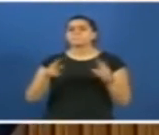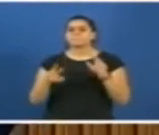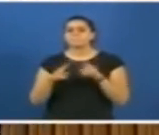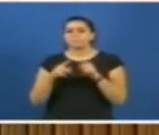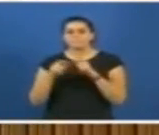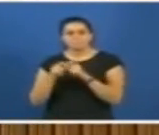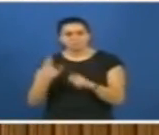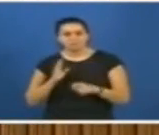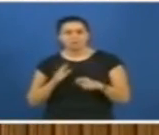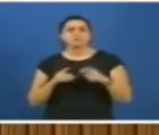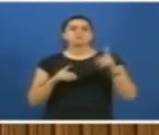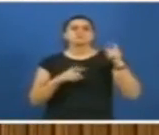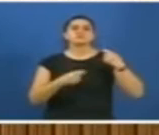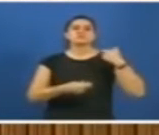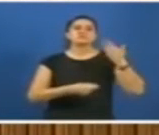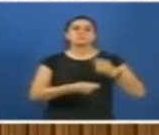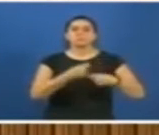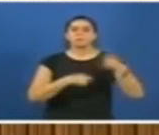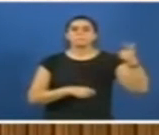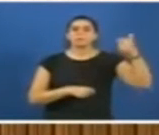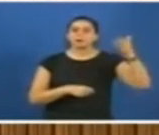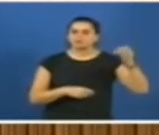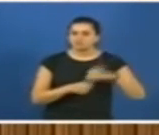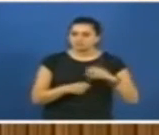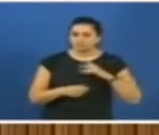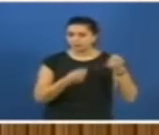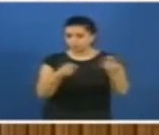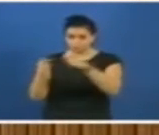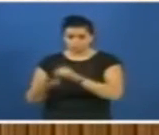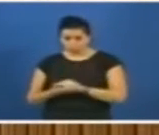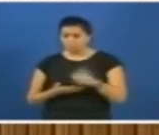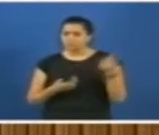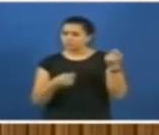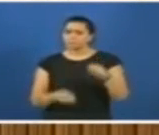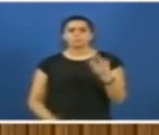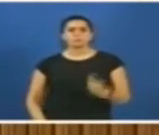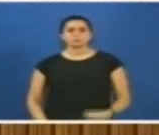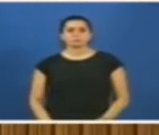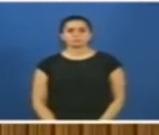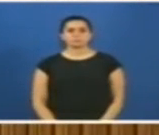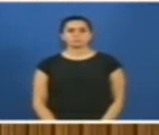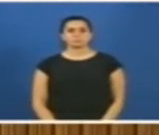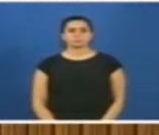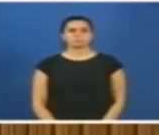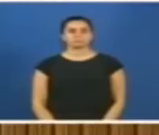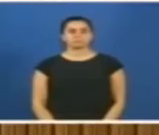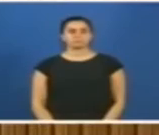Diyanet İşleri Başkanlığı'nda da vardı. Kapattınız mı onları? Niye kapatıyorsunuz? Niye kapatıyorsunuz?